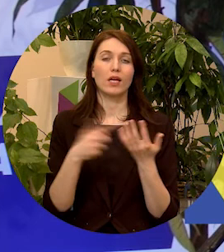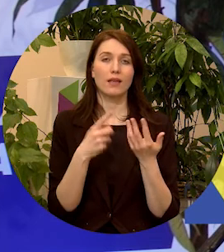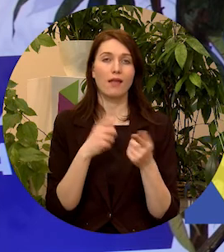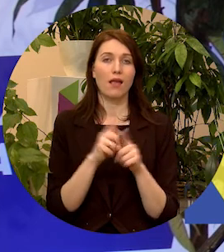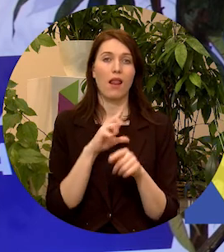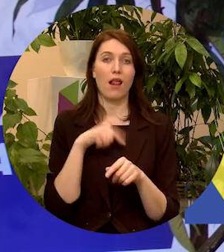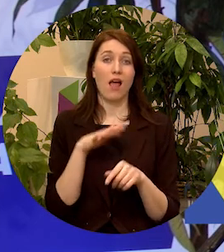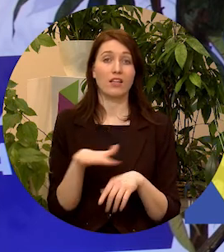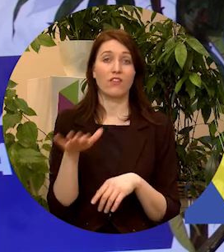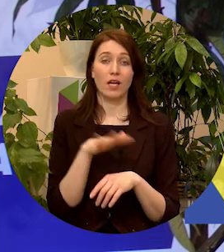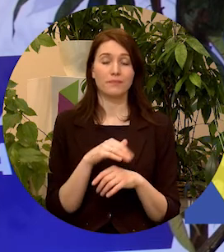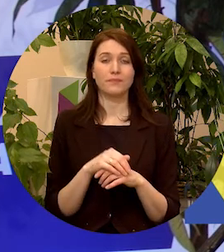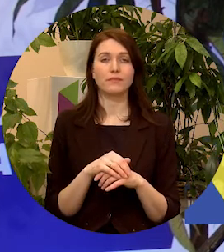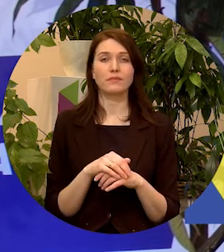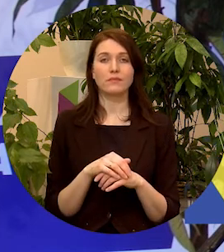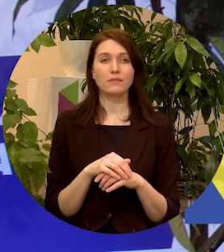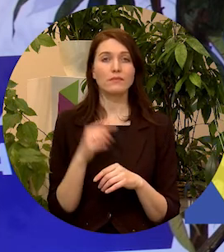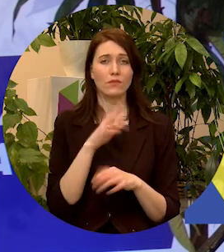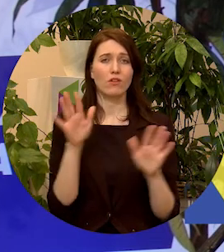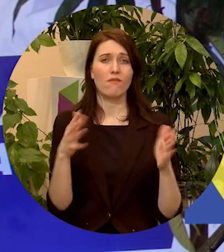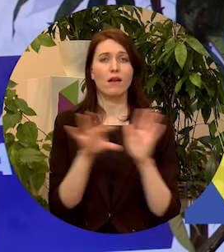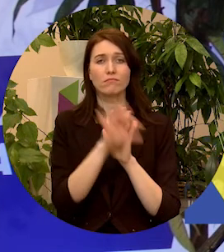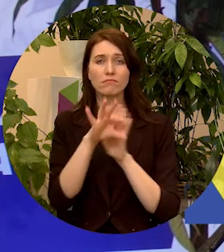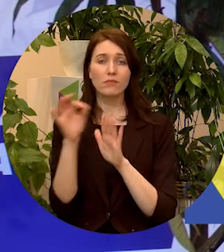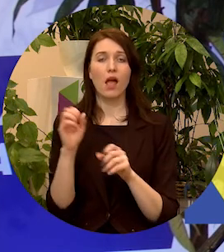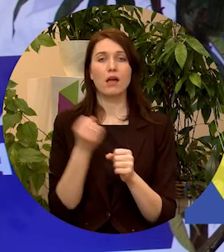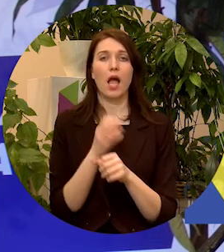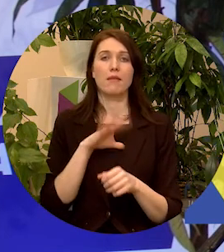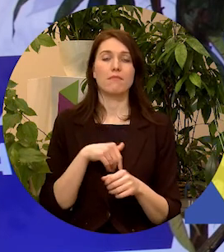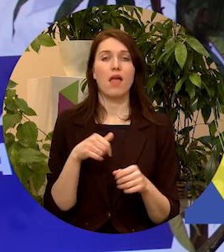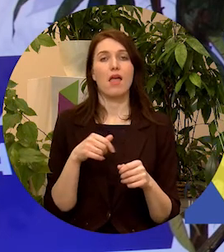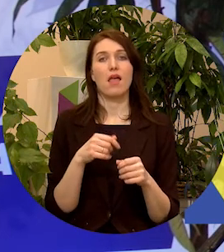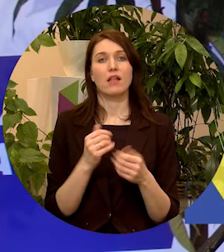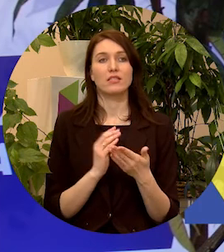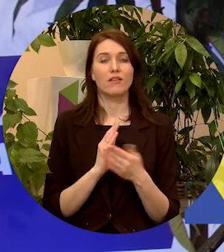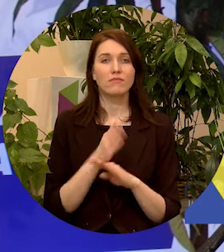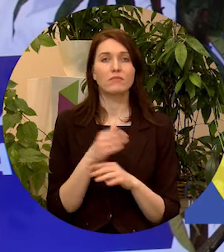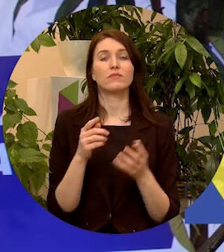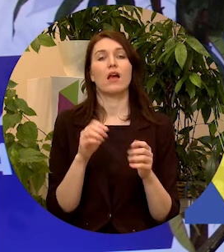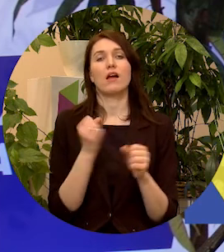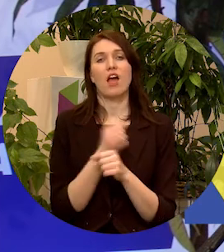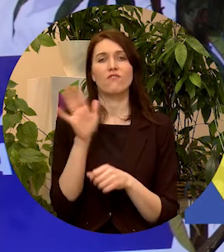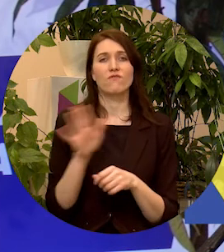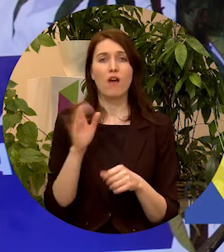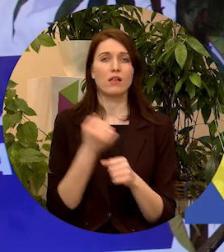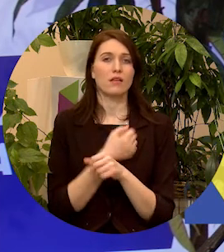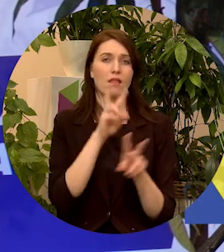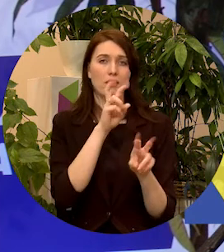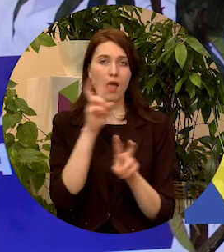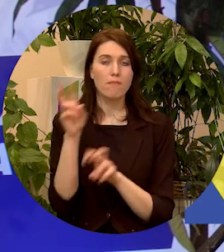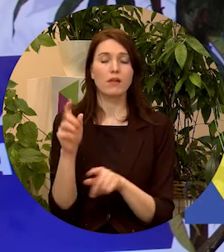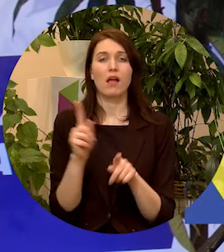arī Latvijā. Un, attiecīgi, tur viņas var atlasīt gan pēc vietas, gan pēc valsts, gan pēc tematikas.